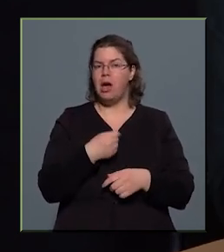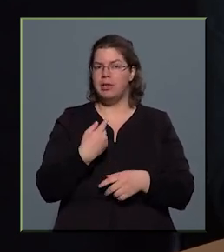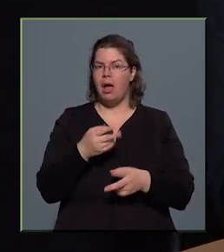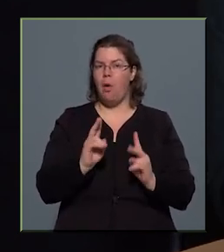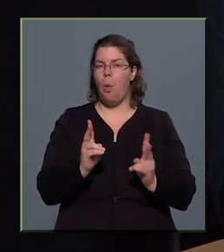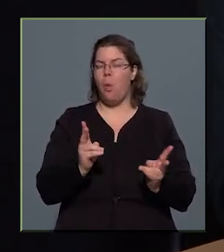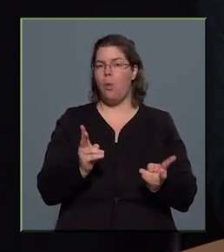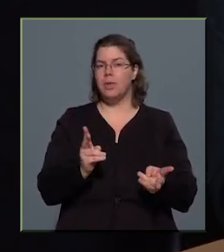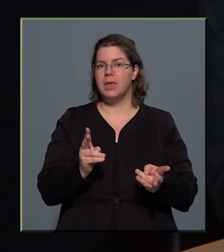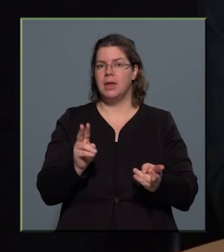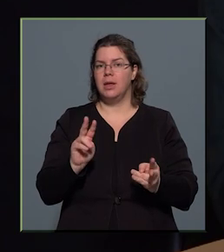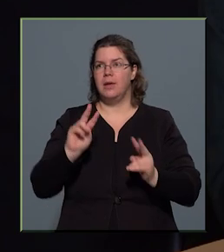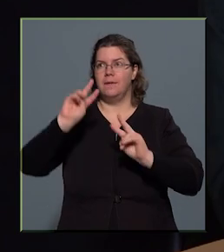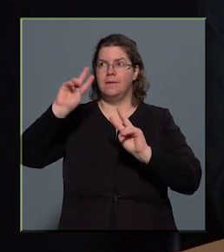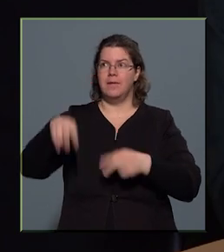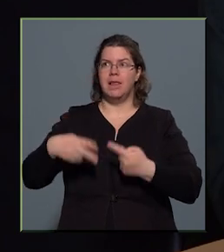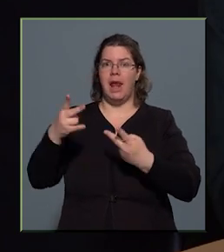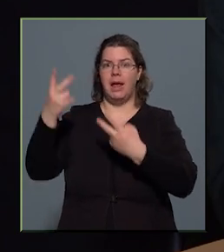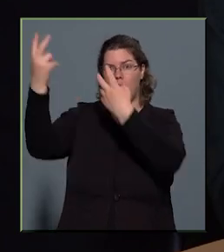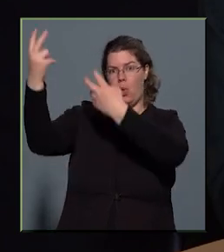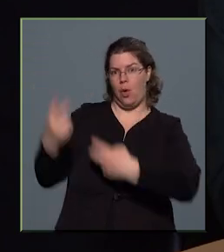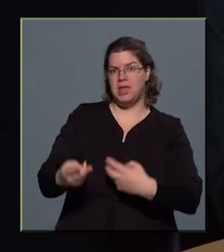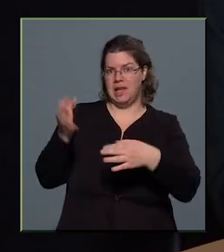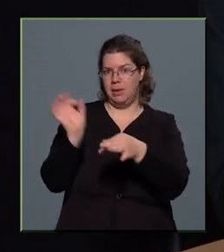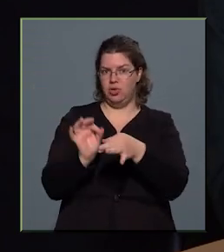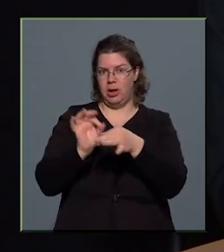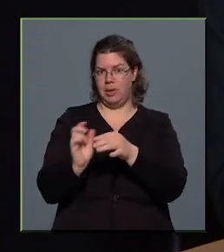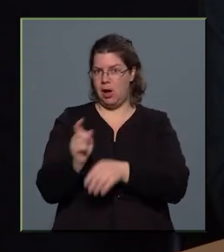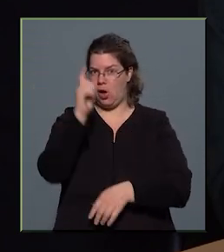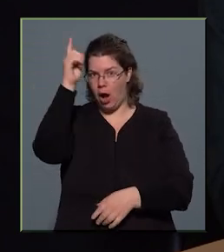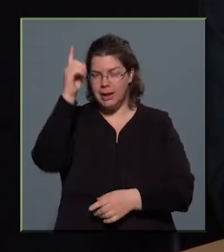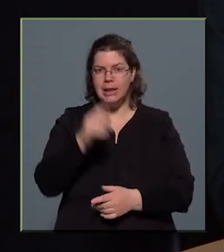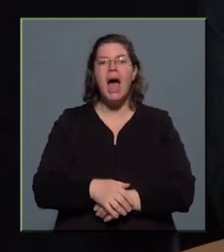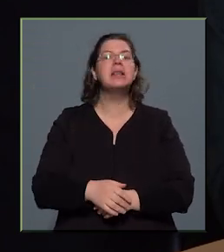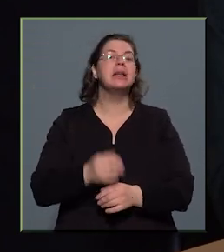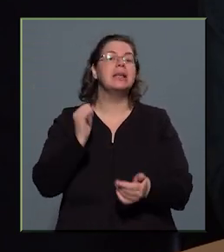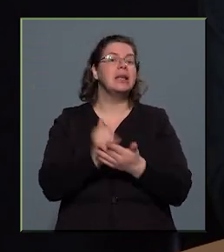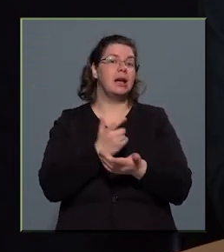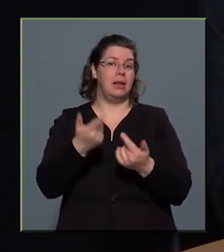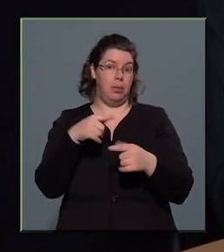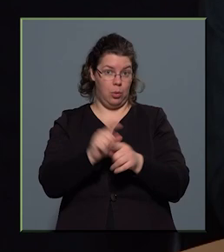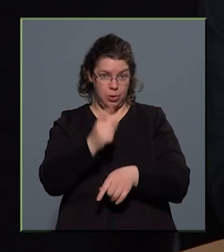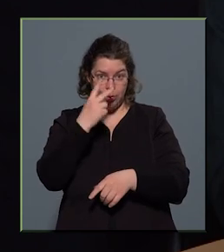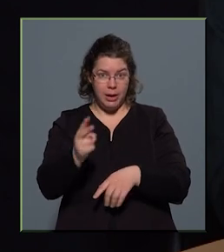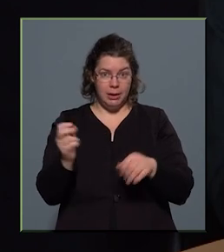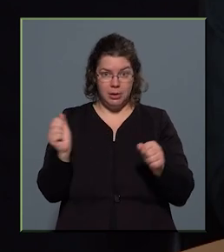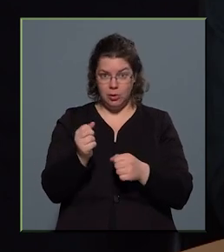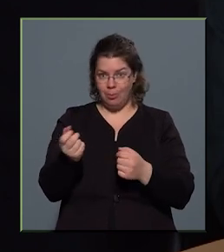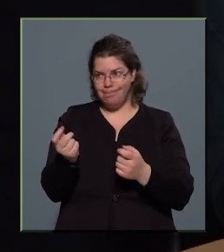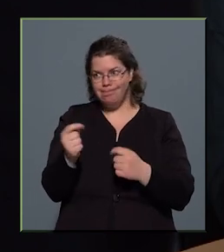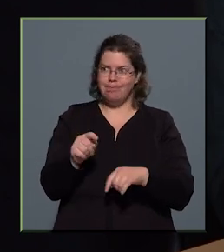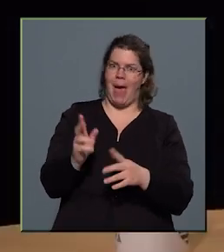hogy vissza lehet hozni épségben ezeket a rakétákat, úgyhogy igazából ez úgy tűnik, hogy egy nagyon bejött